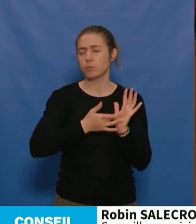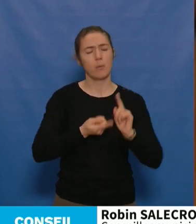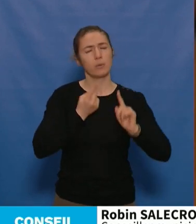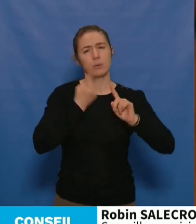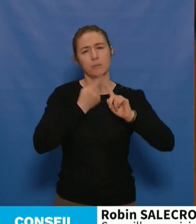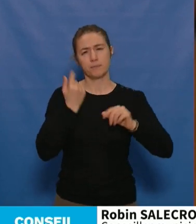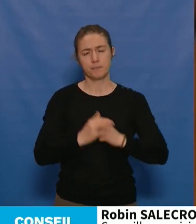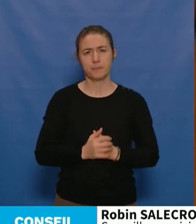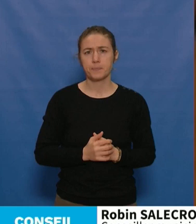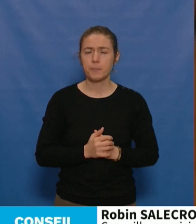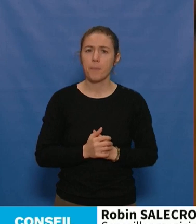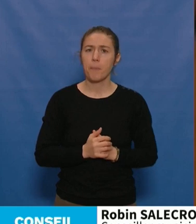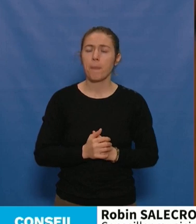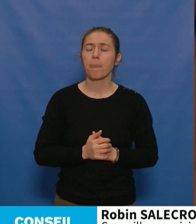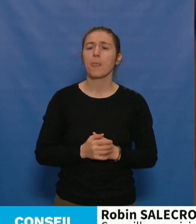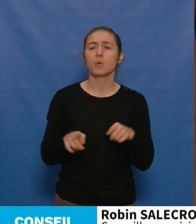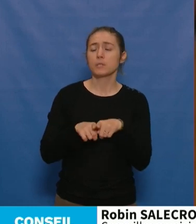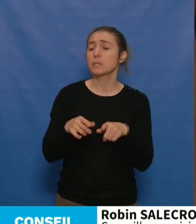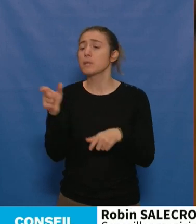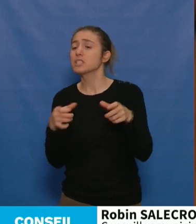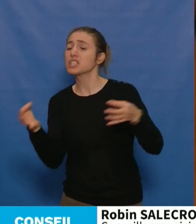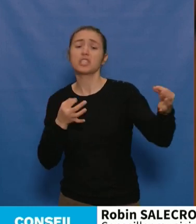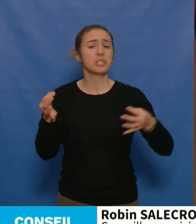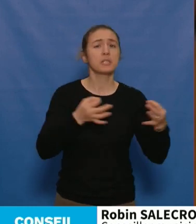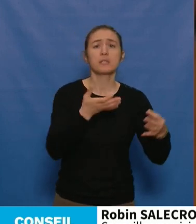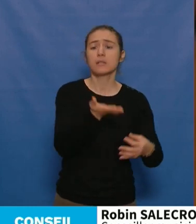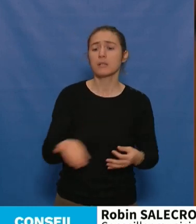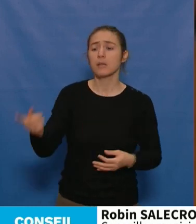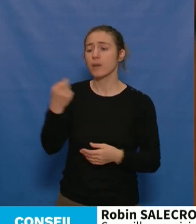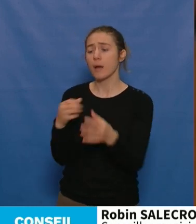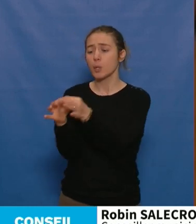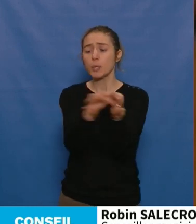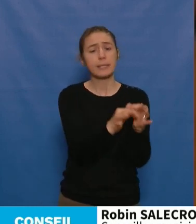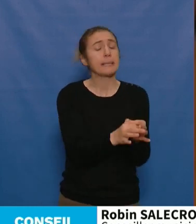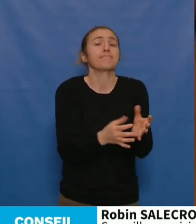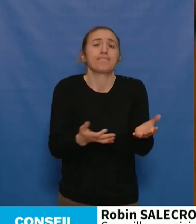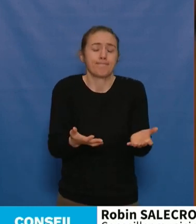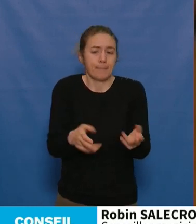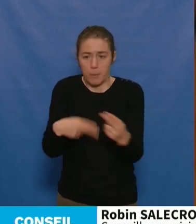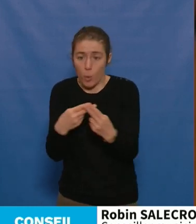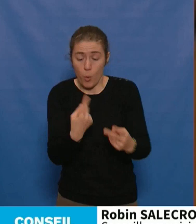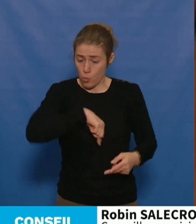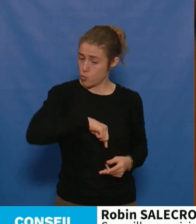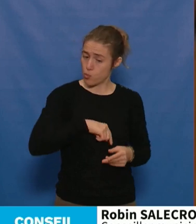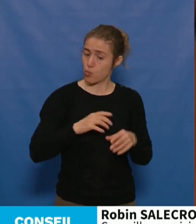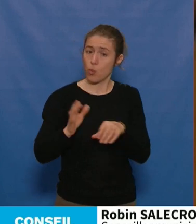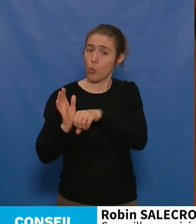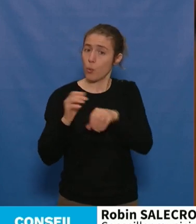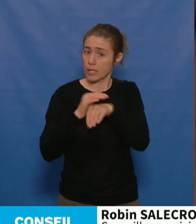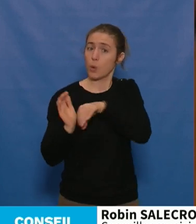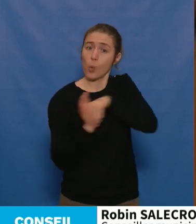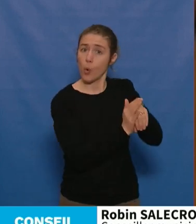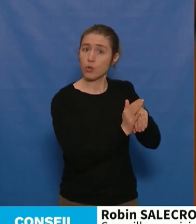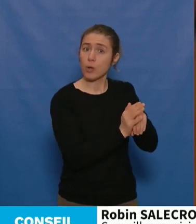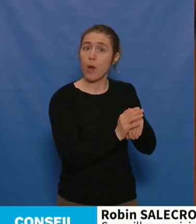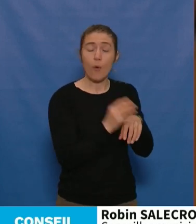Et puis, pour rebondir sur les propos des uns et des autres de nos différentes minorités, oui, nous sommes de cette gauche qui aborde sans angélisme